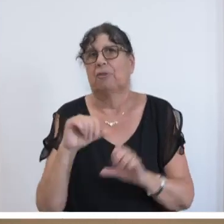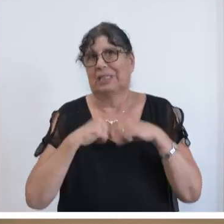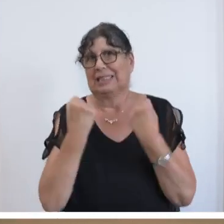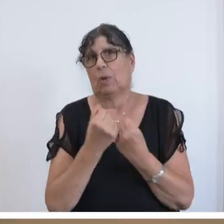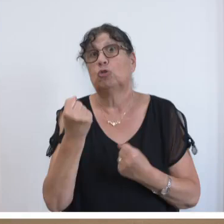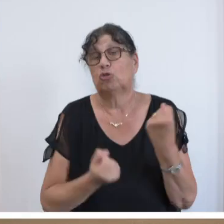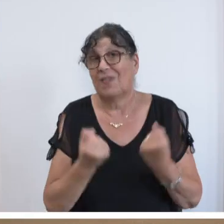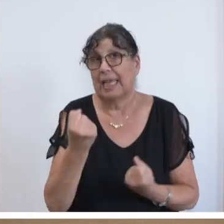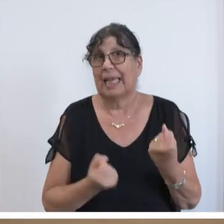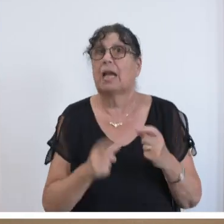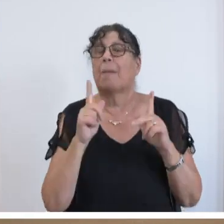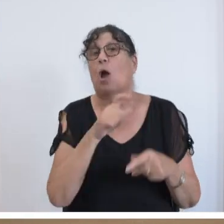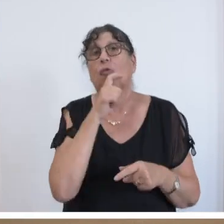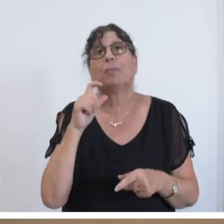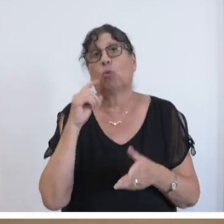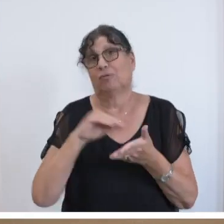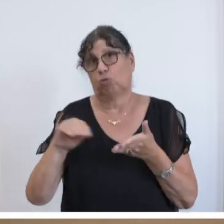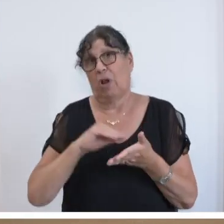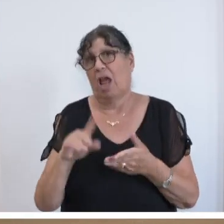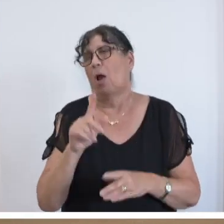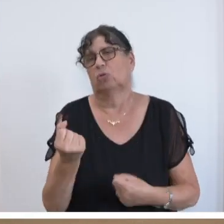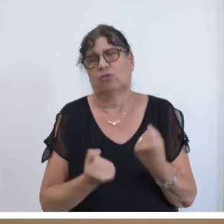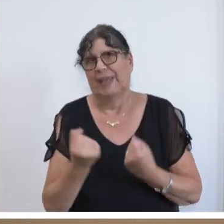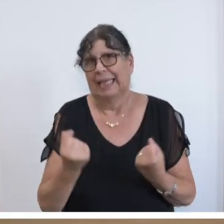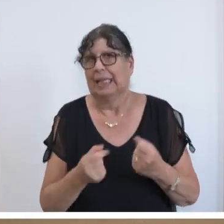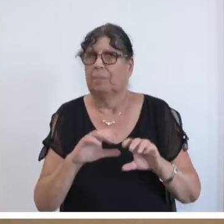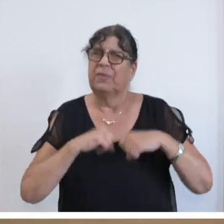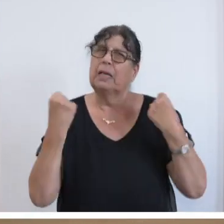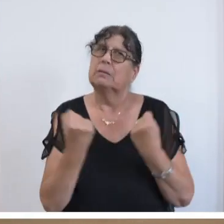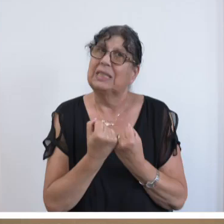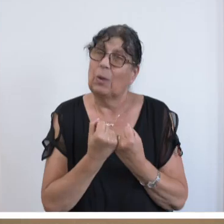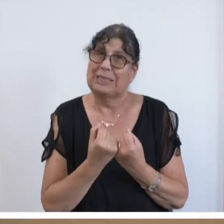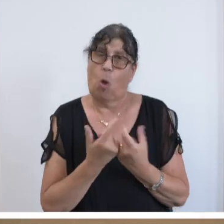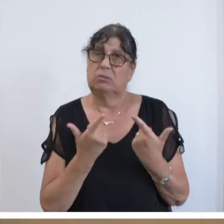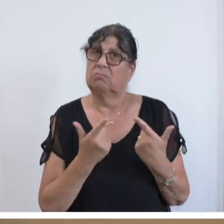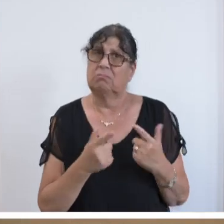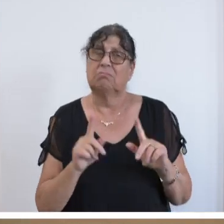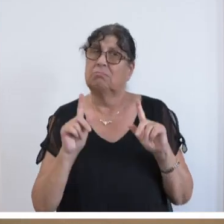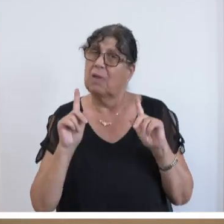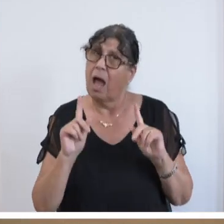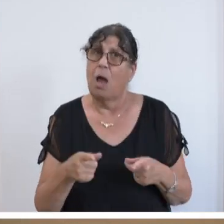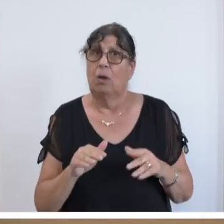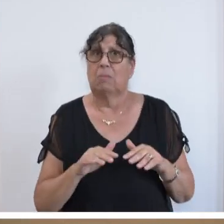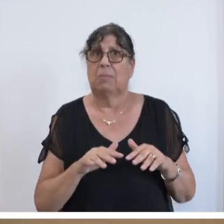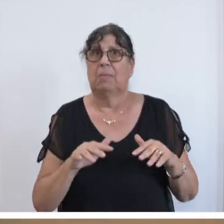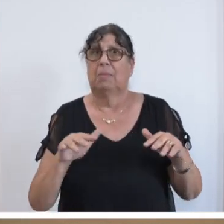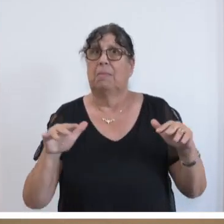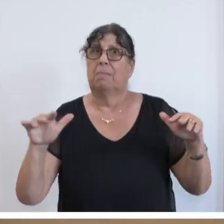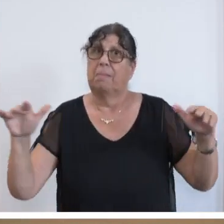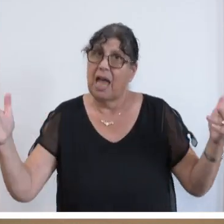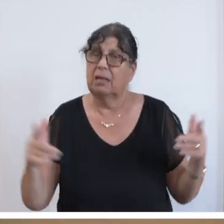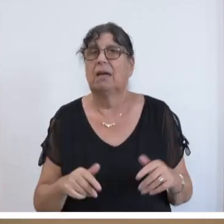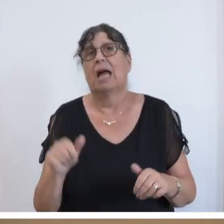aber auch in Bereichen der beruflichen Schulen. Die Situation spitzt sich zeitgleich auch in der Breite zu, betrifft